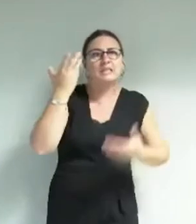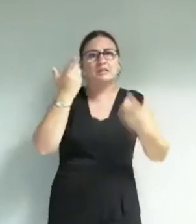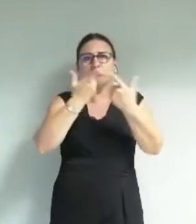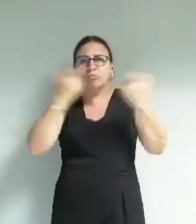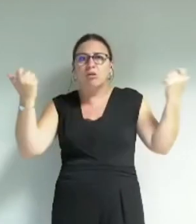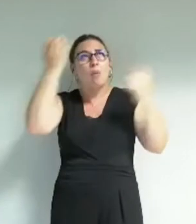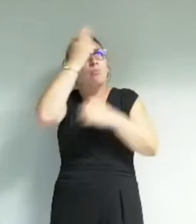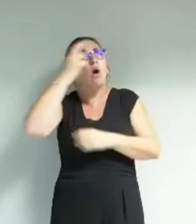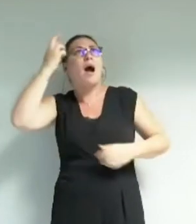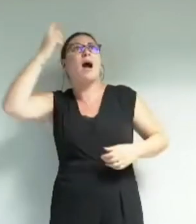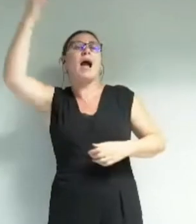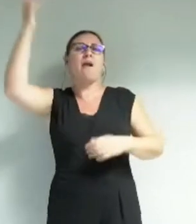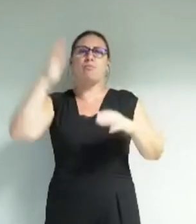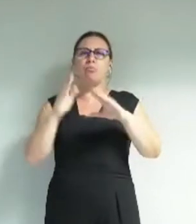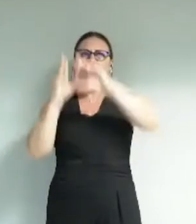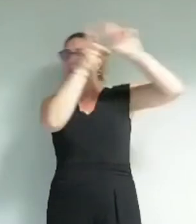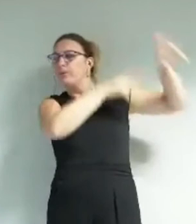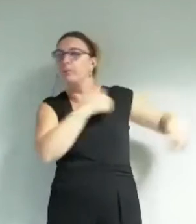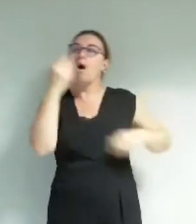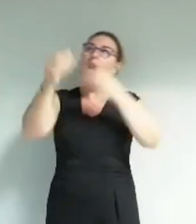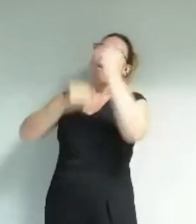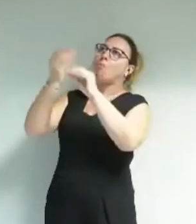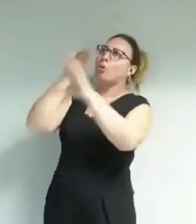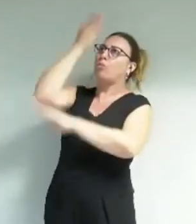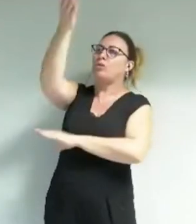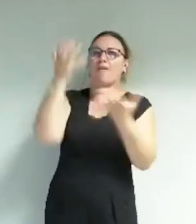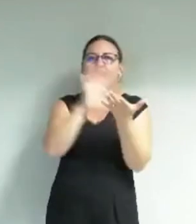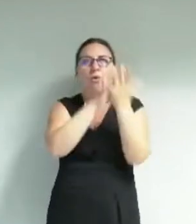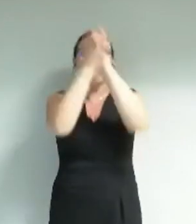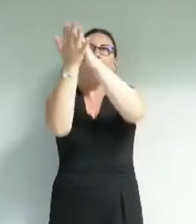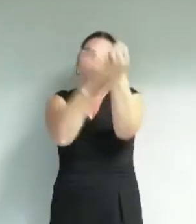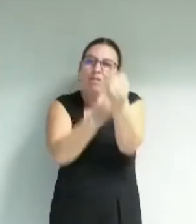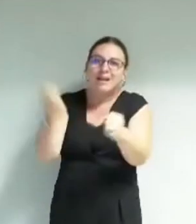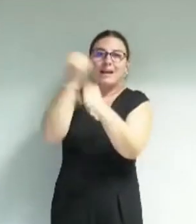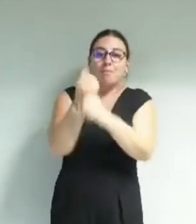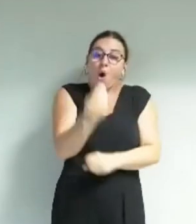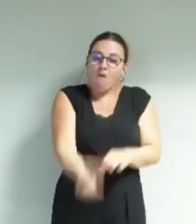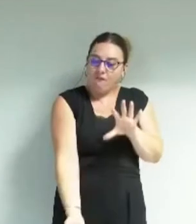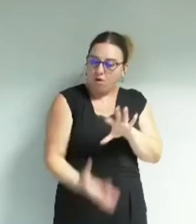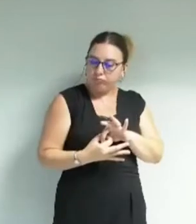rêver pour sortir de ces imaginaires là et imaginer le monde de demain et le construire avec nos enfants